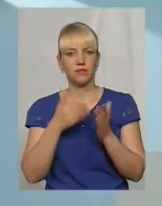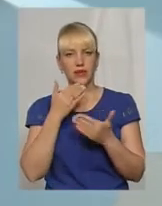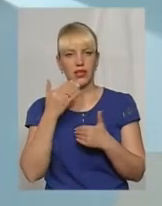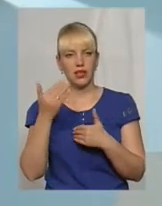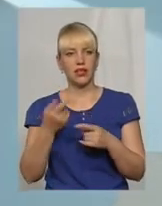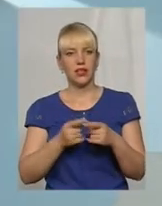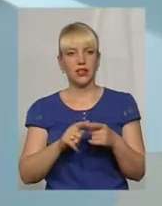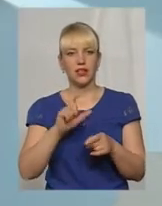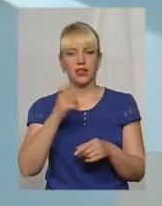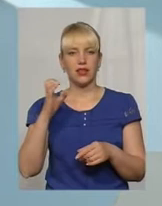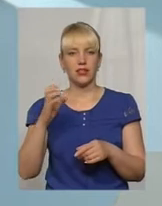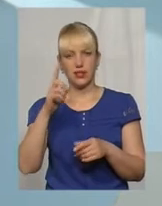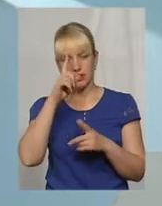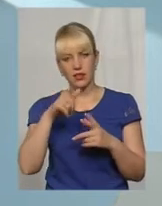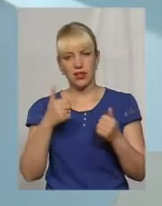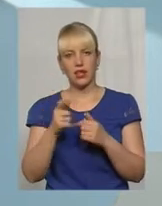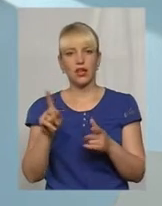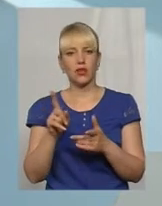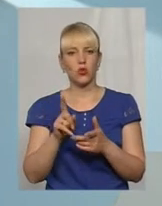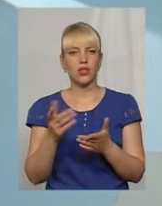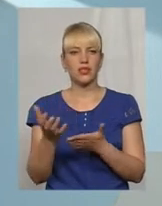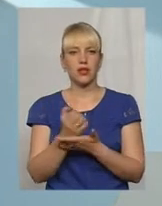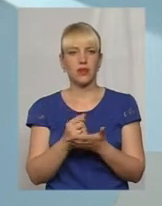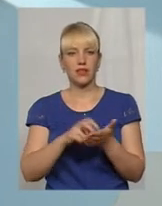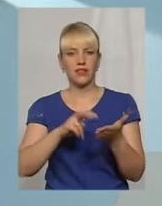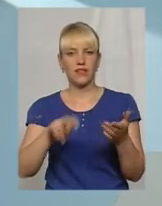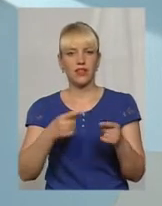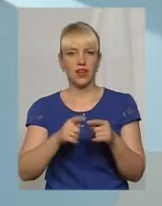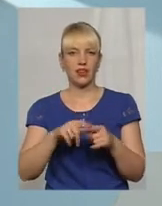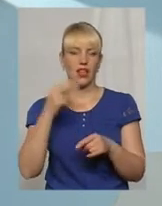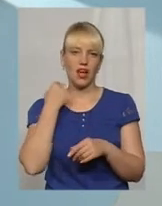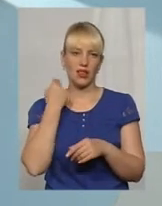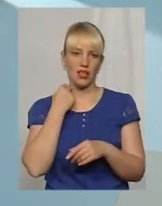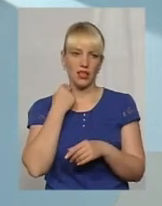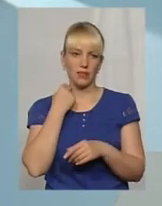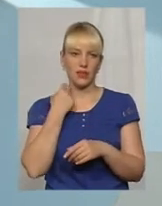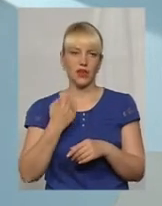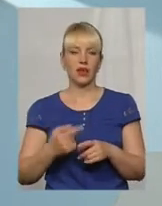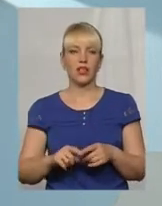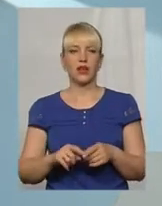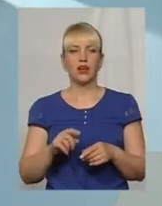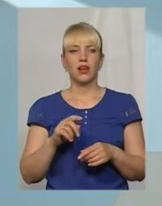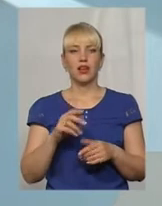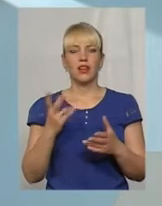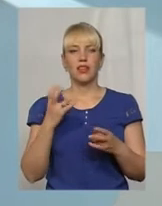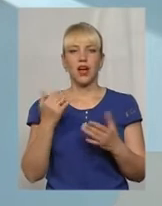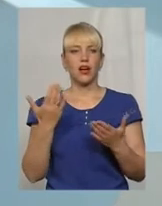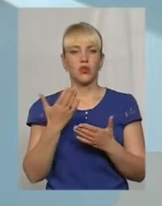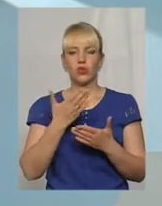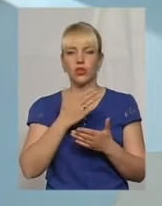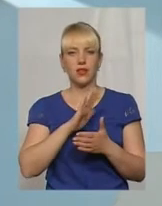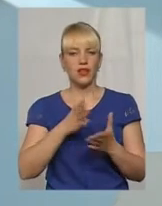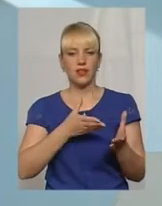країна ЄС, яка збирається вийти, це Англія, Великобританія, на яку не дійснює